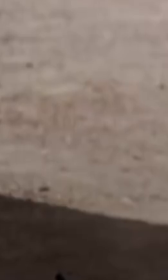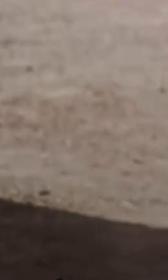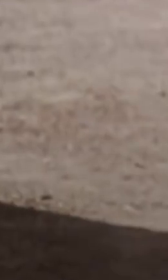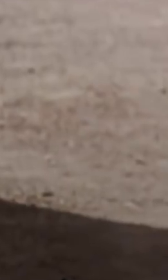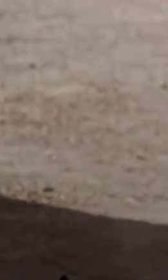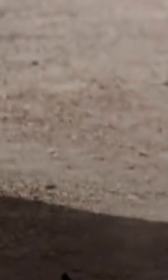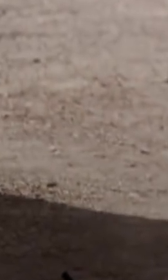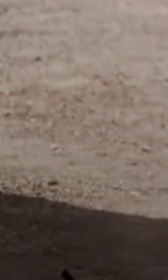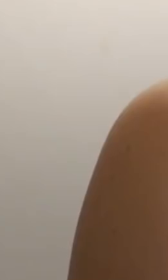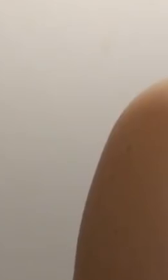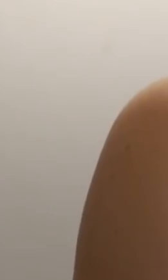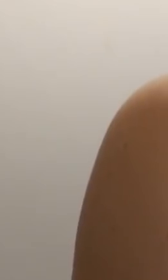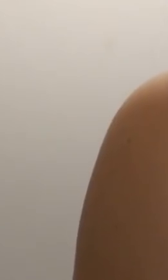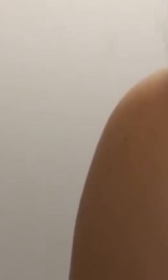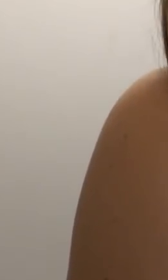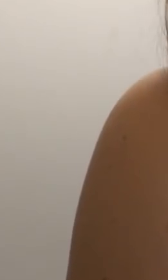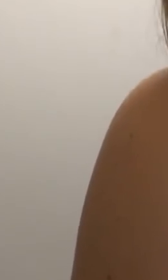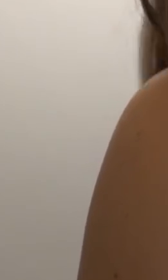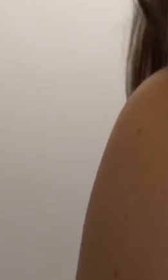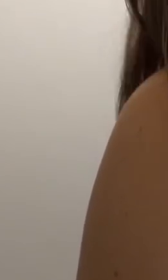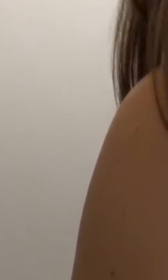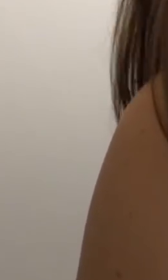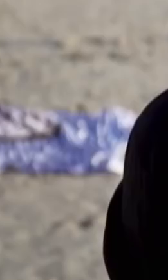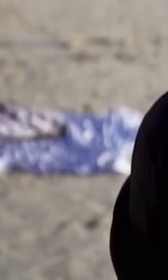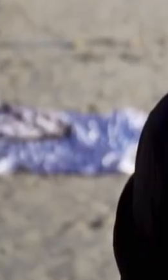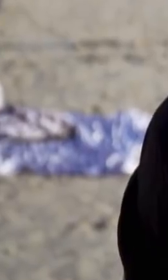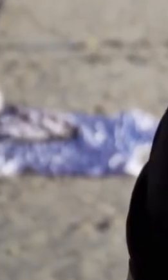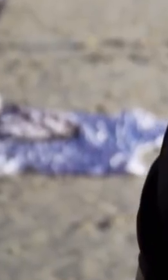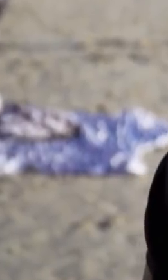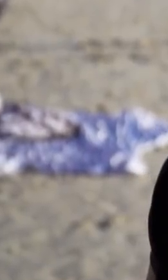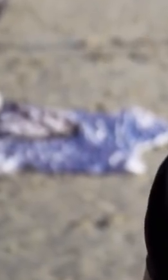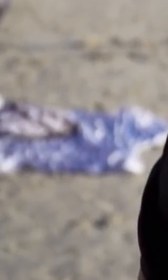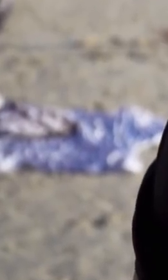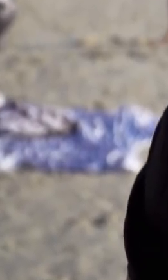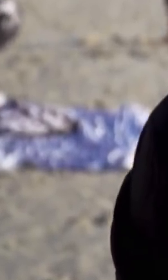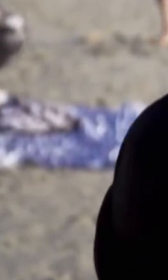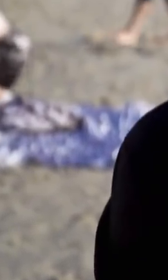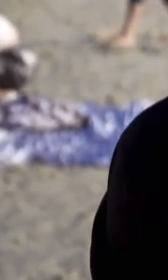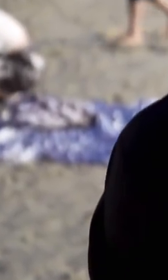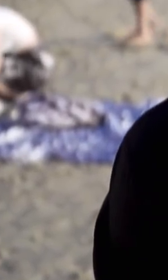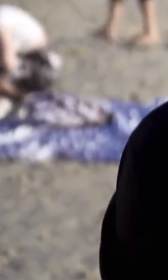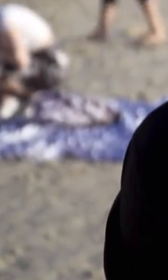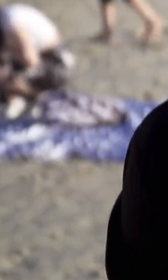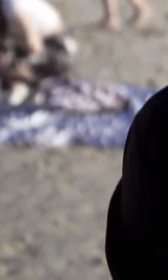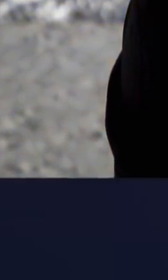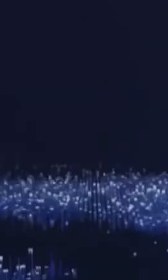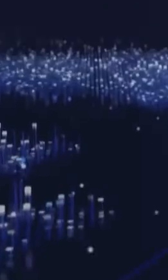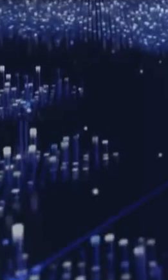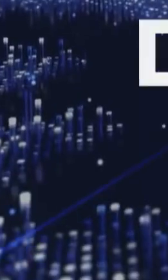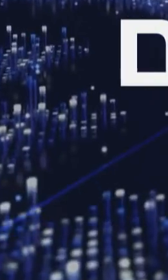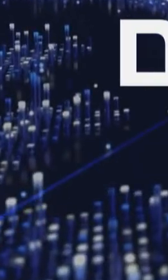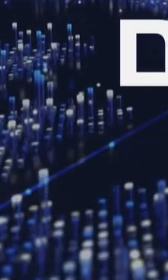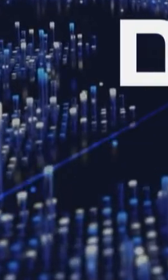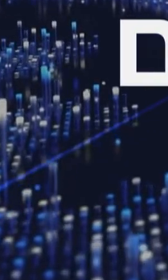חברות של עושר רציף. זרו יבין, אנחנו נשמח. אם קגע משהו, זה רק עושר. מאושרים.